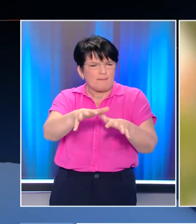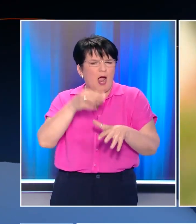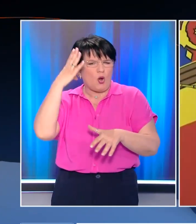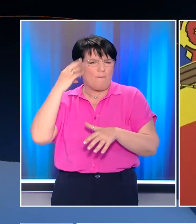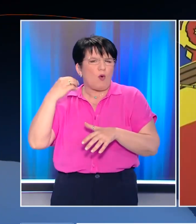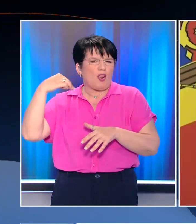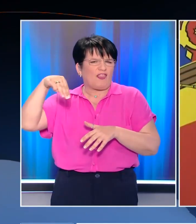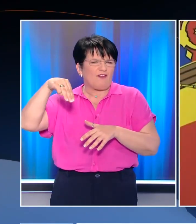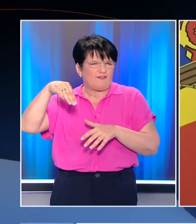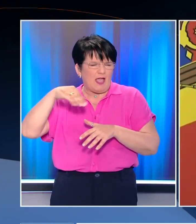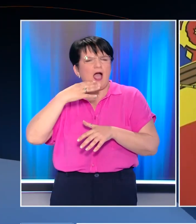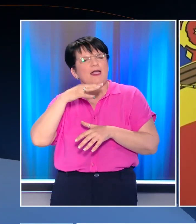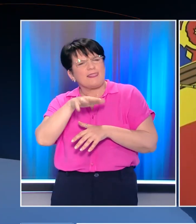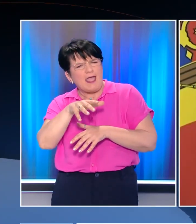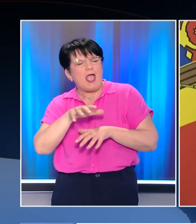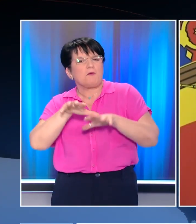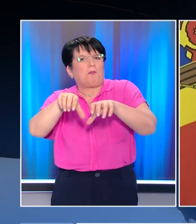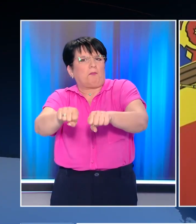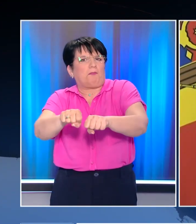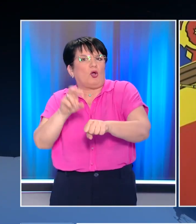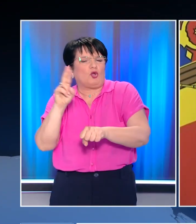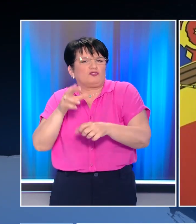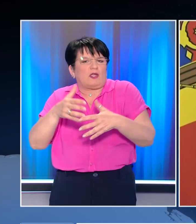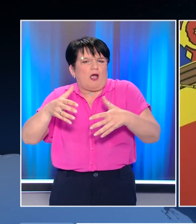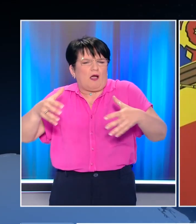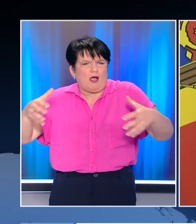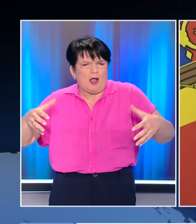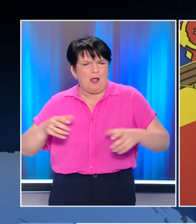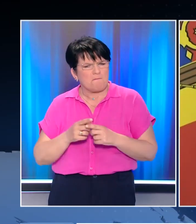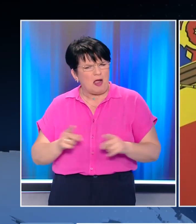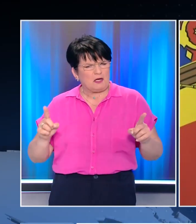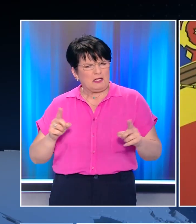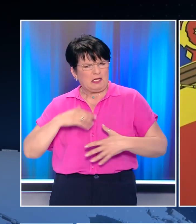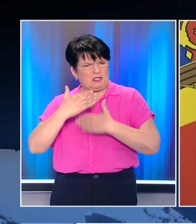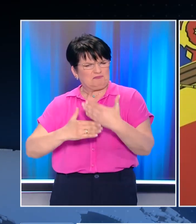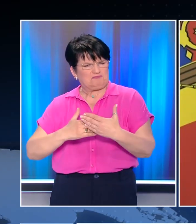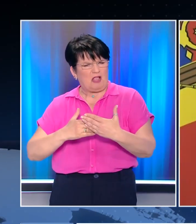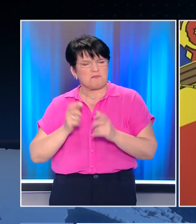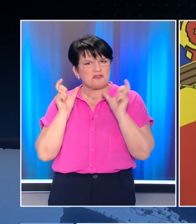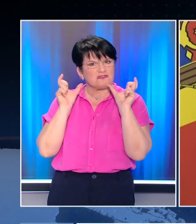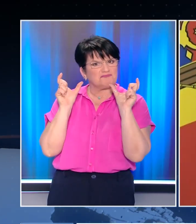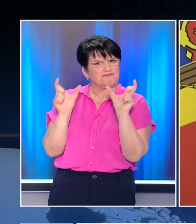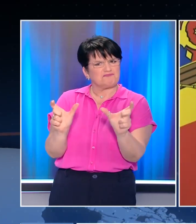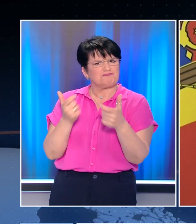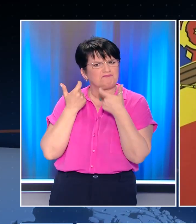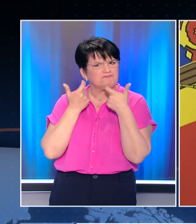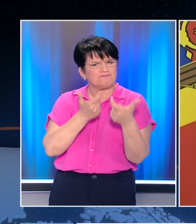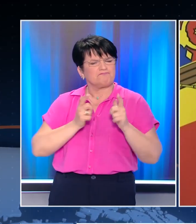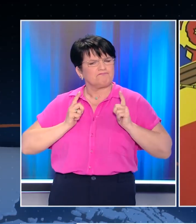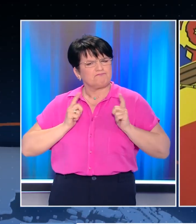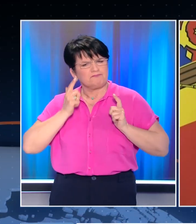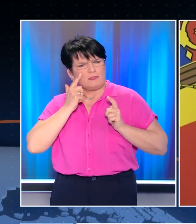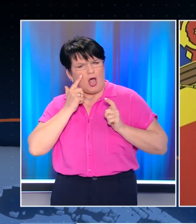Μολδαβία. Ε un πιέλεπτα που complexă și tensională. Είναι δυνατώντας. Είναι